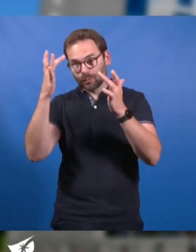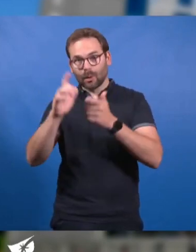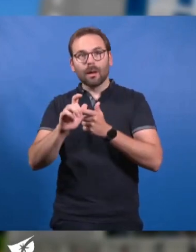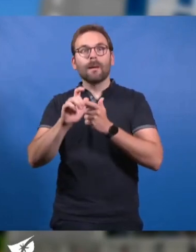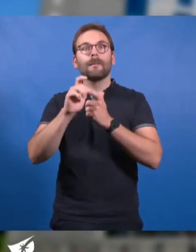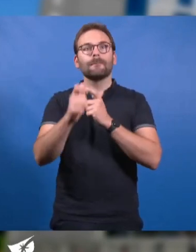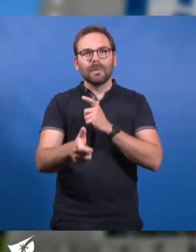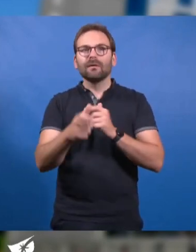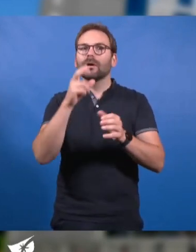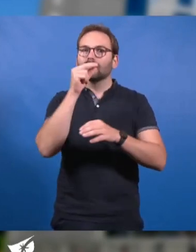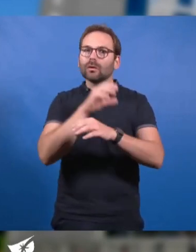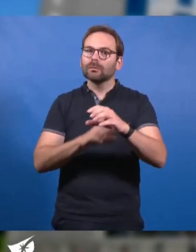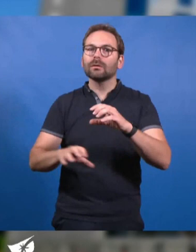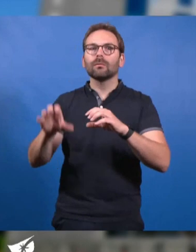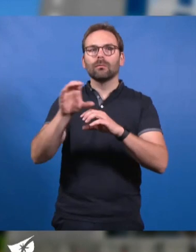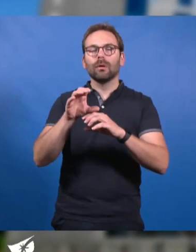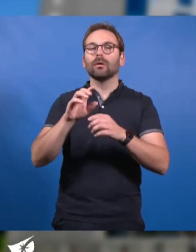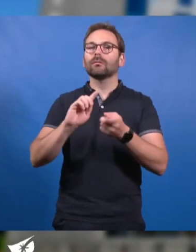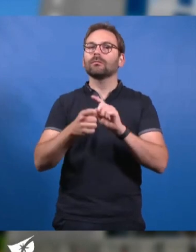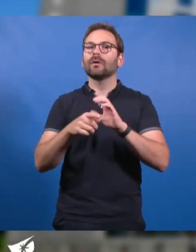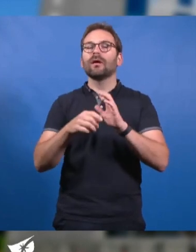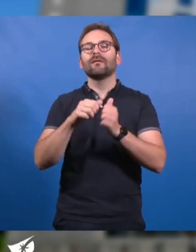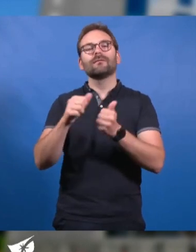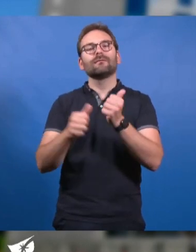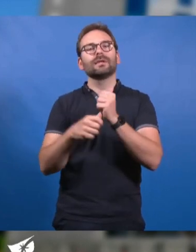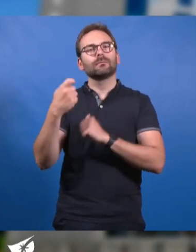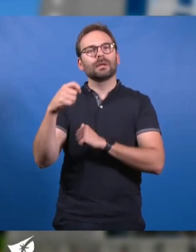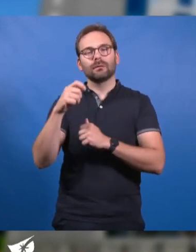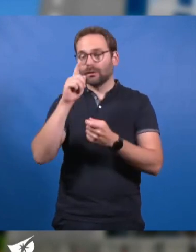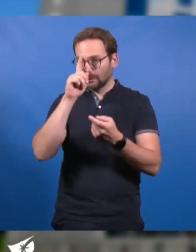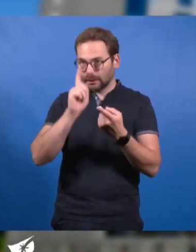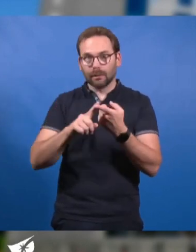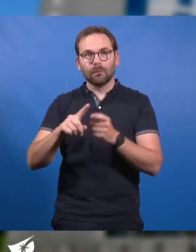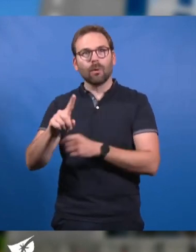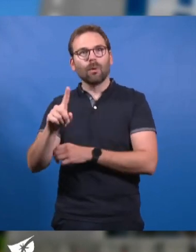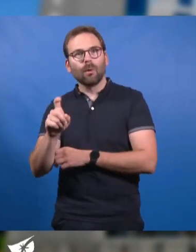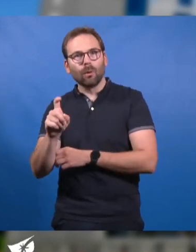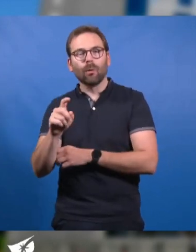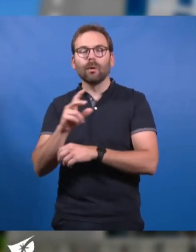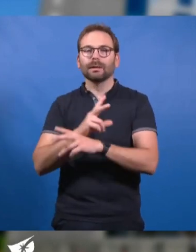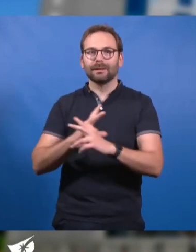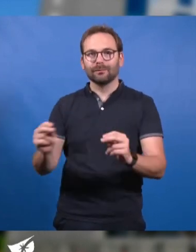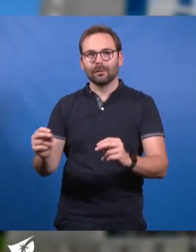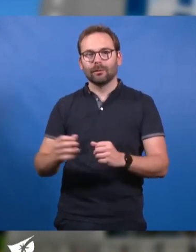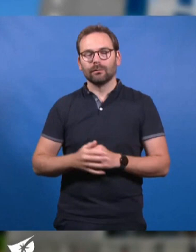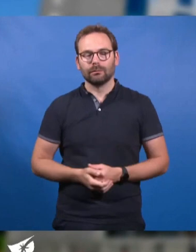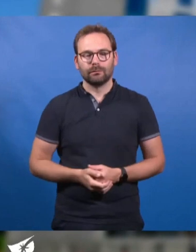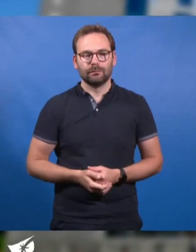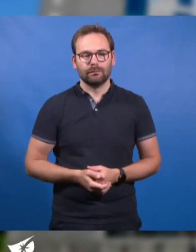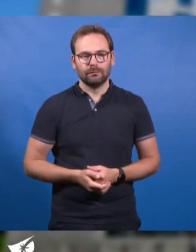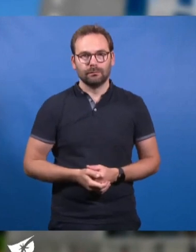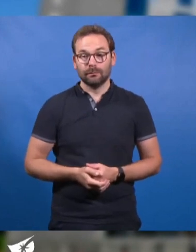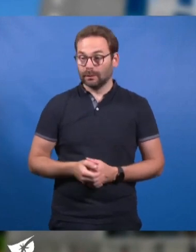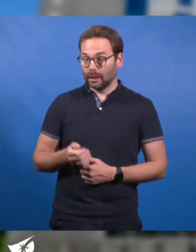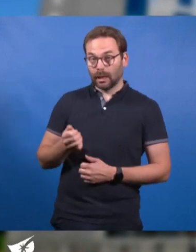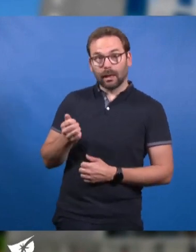puis à Nantes-Métropole en devenant vice-présidente chargée des questions de l'eau et de l'assainissement. C'est là